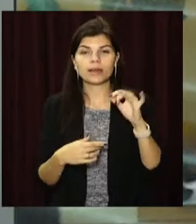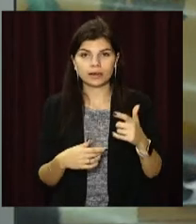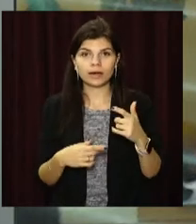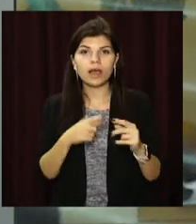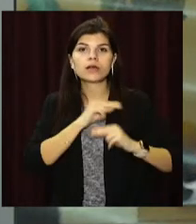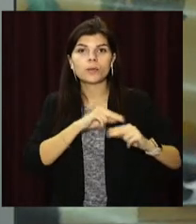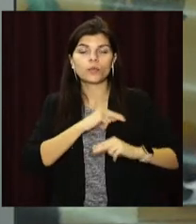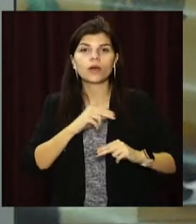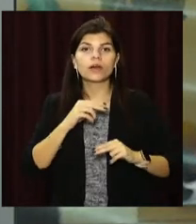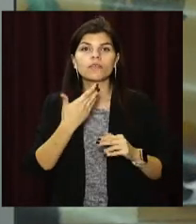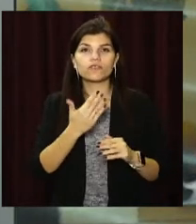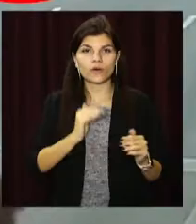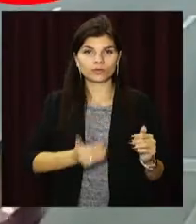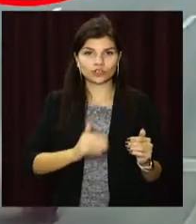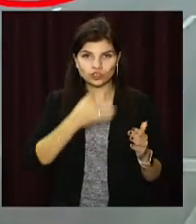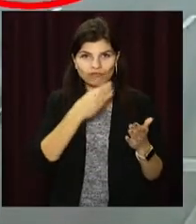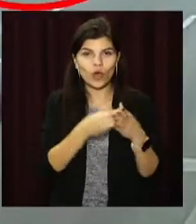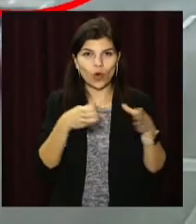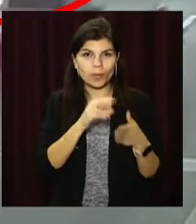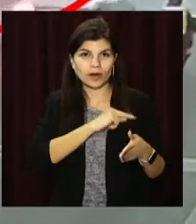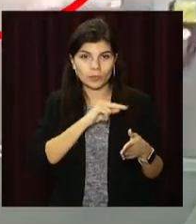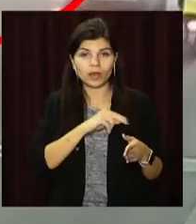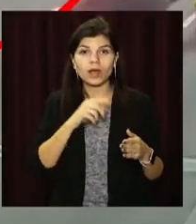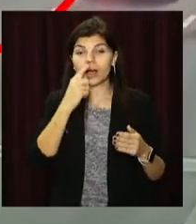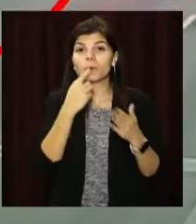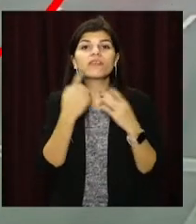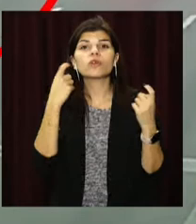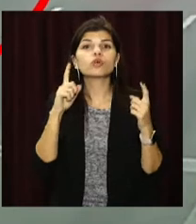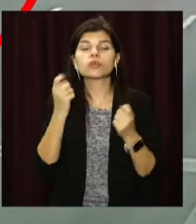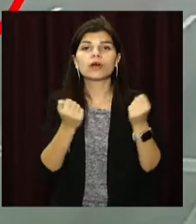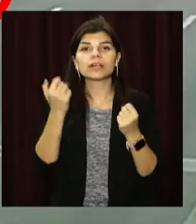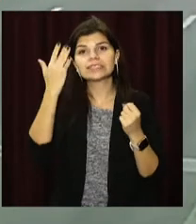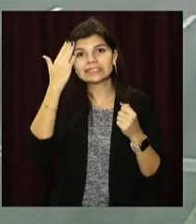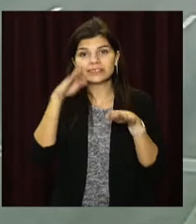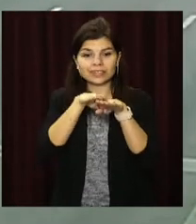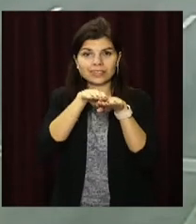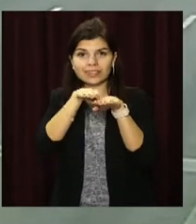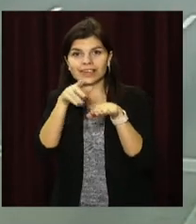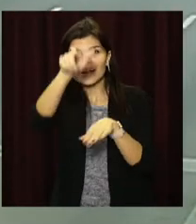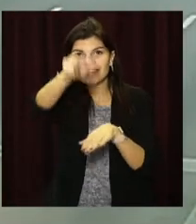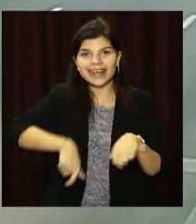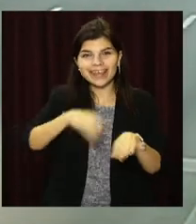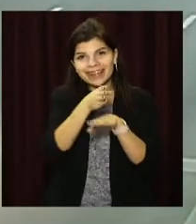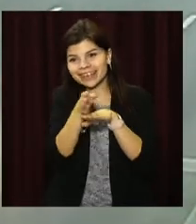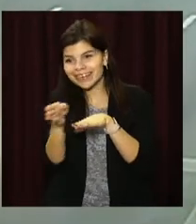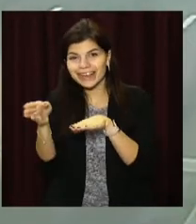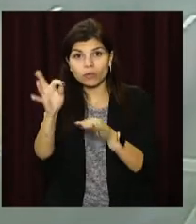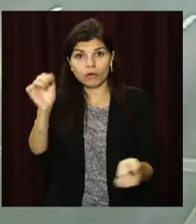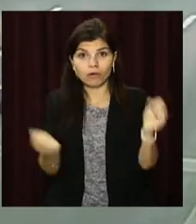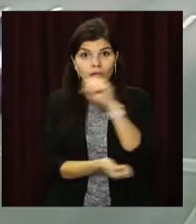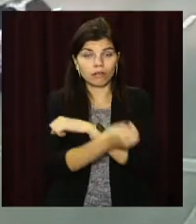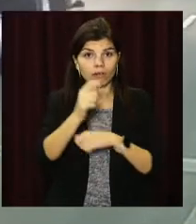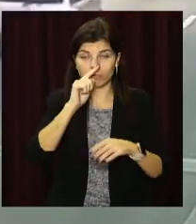працівників приватної компанії. За попередньою інформацією, водій хотів перелаштуватись на іншу смугу, але не впорався з